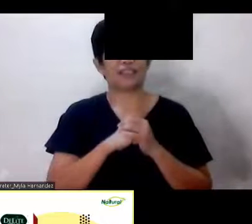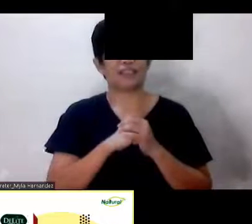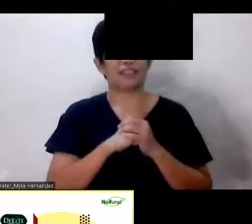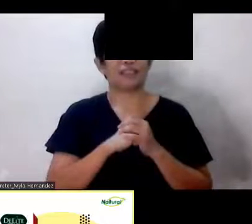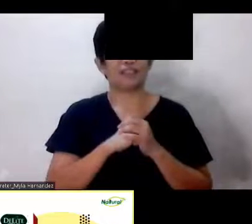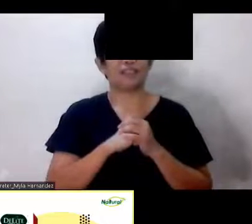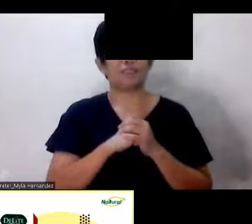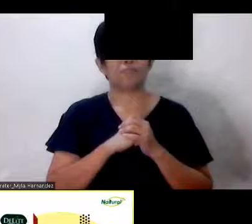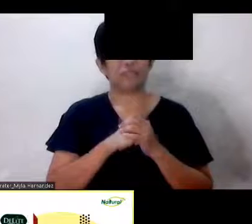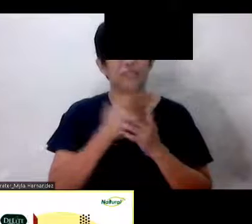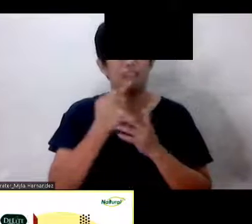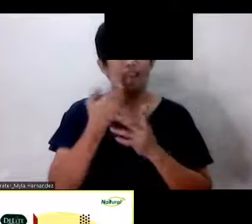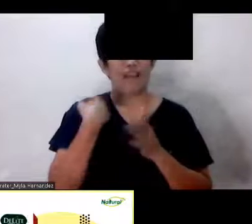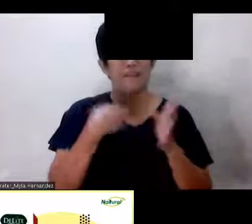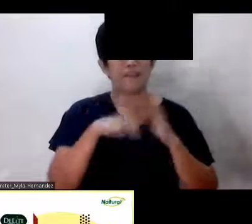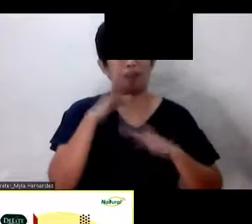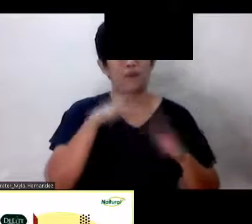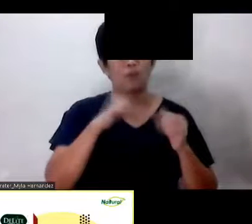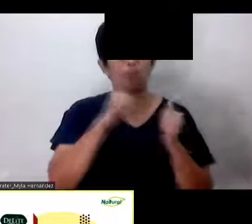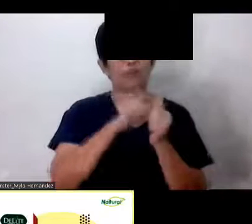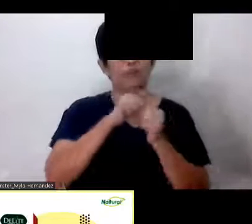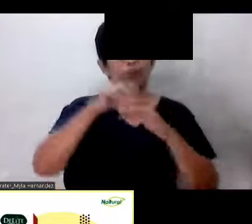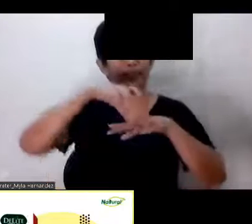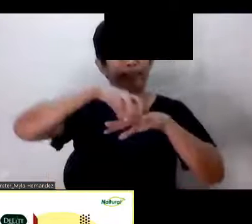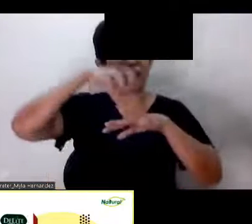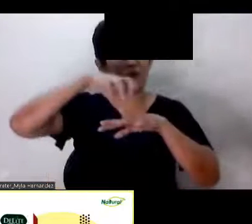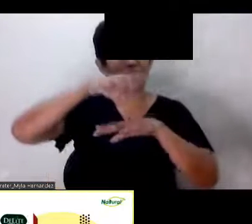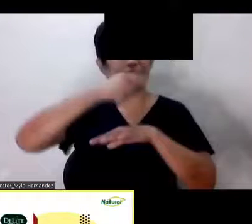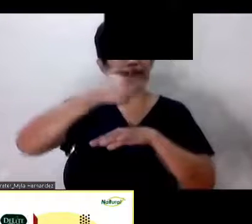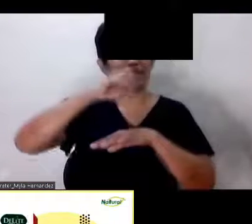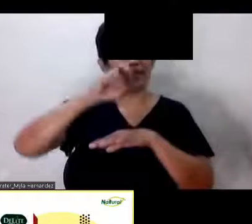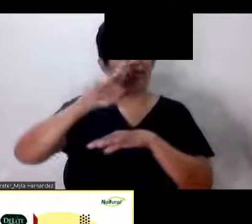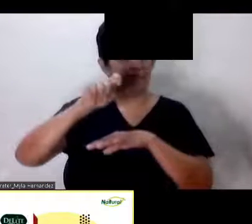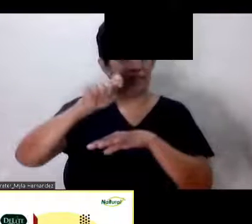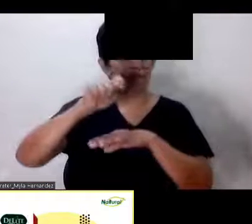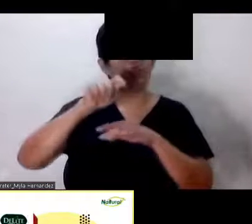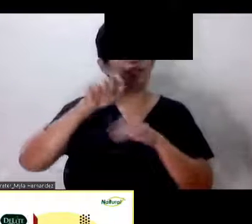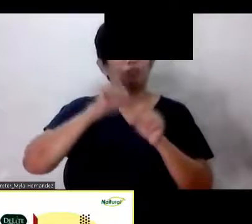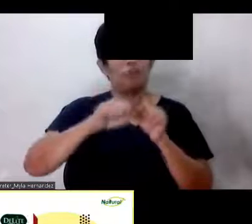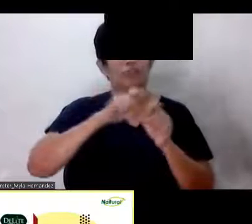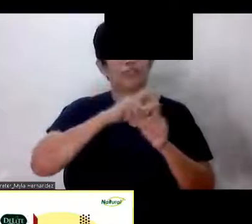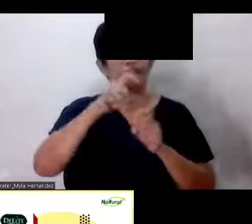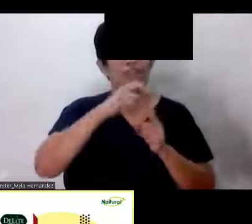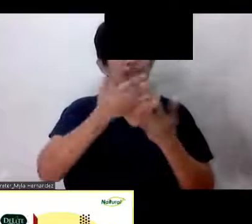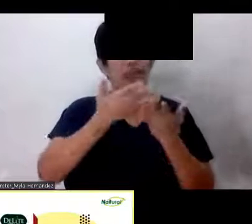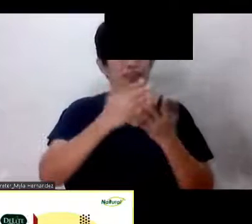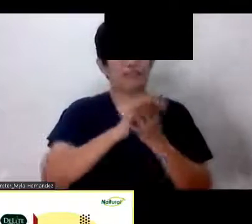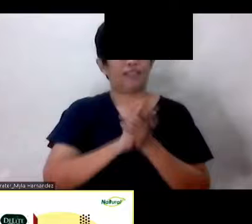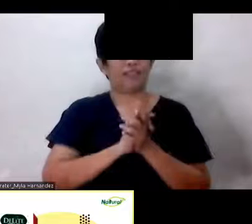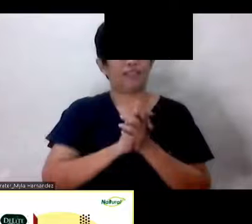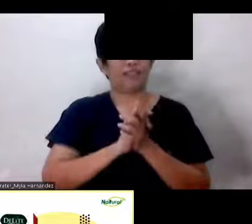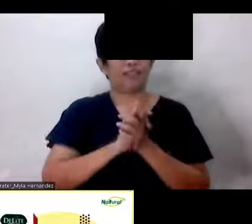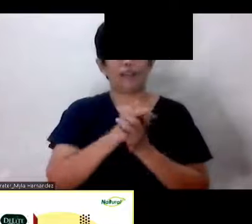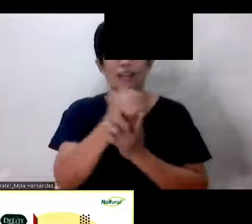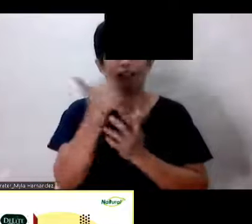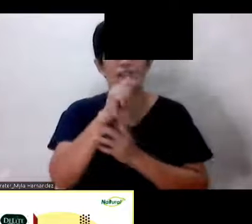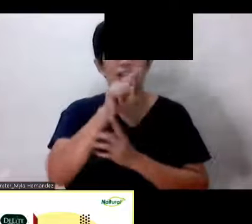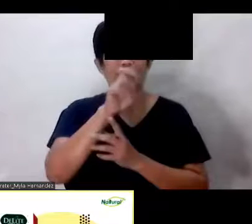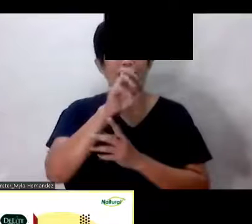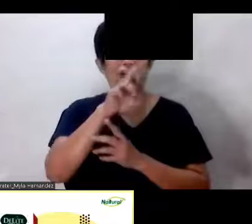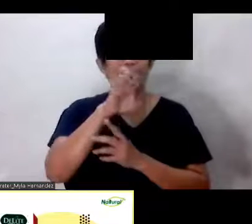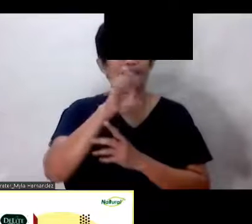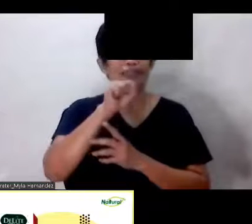Obviously may problema siya with gout Or something Kaya Nag-text siya po Ng ganito At si Teresa Sa